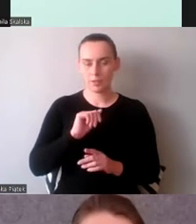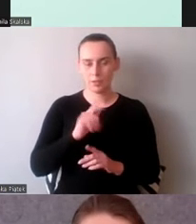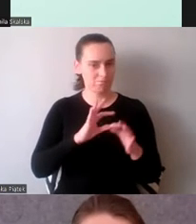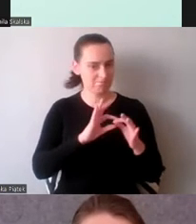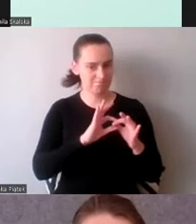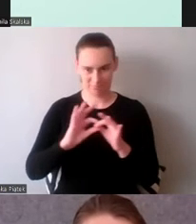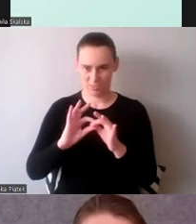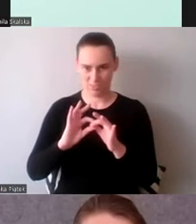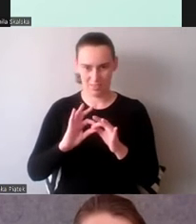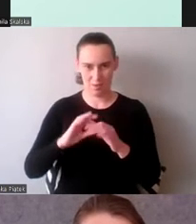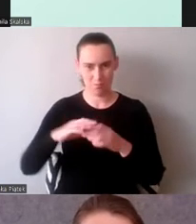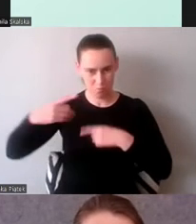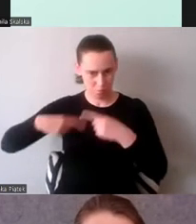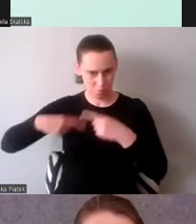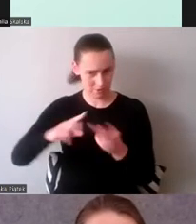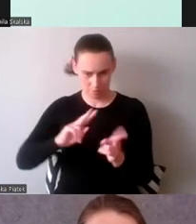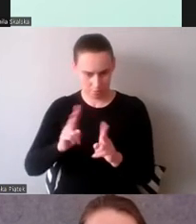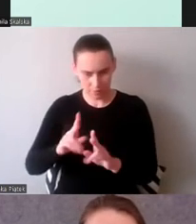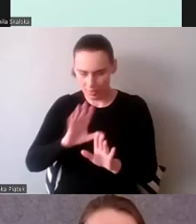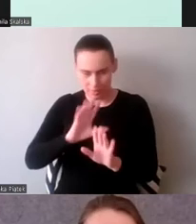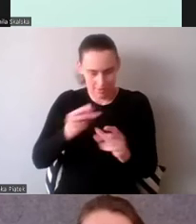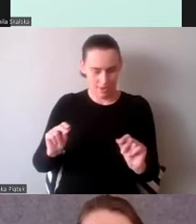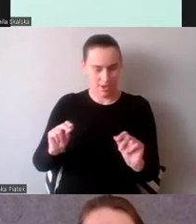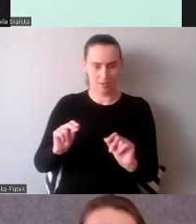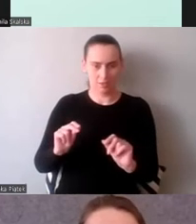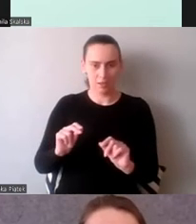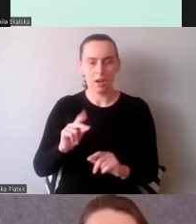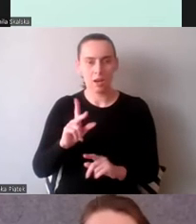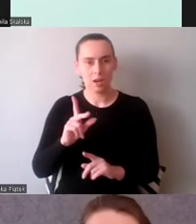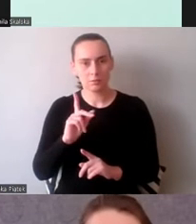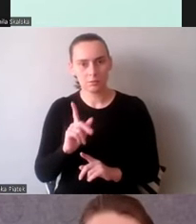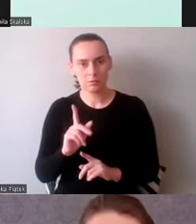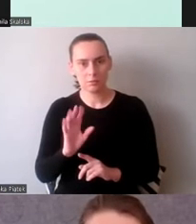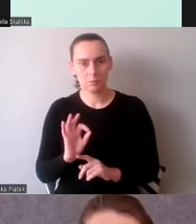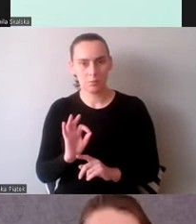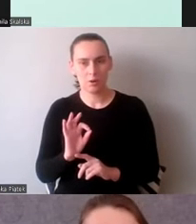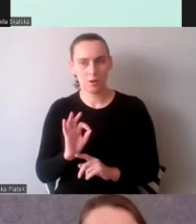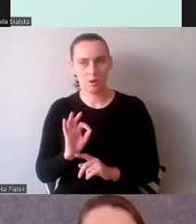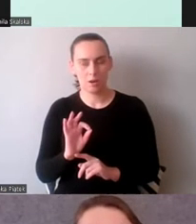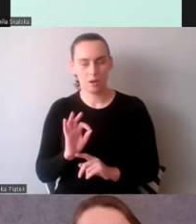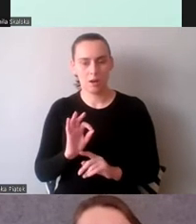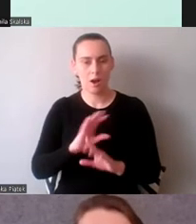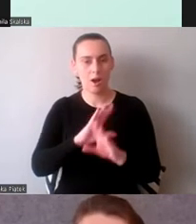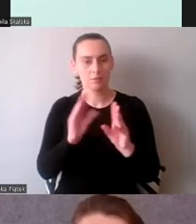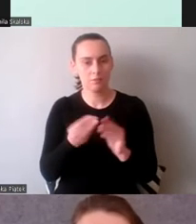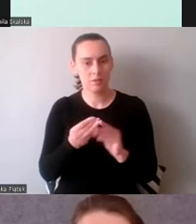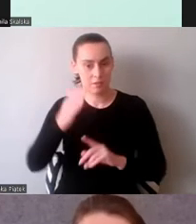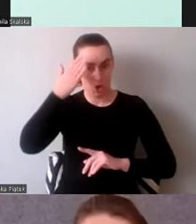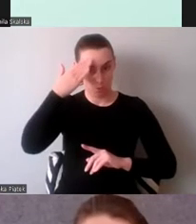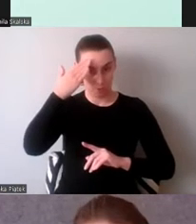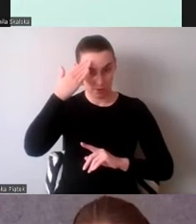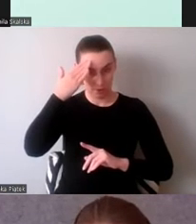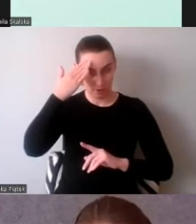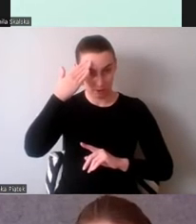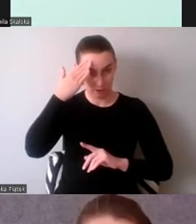dlatego że możemy się zgodzić, że wszystkie te niezbędne umiejętności